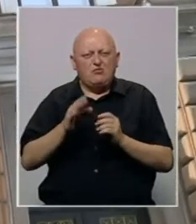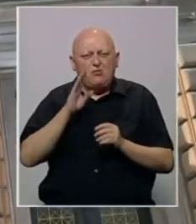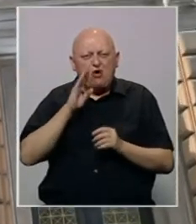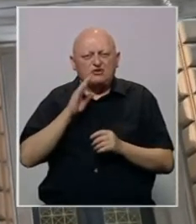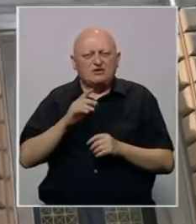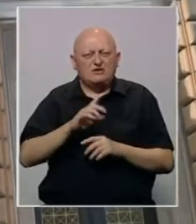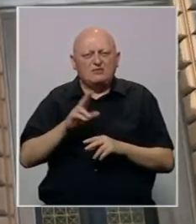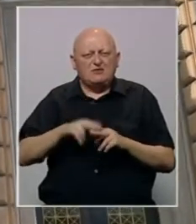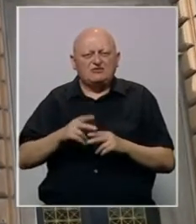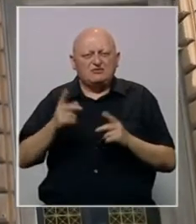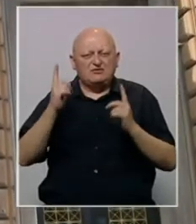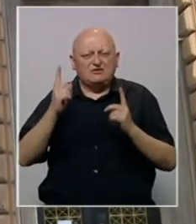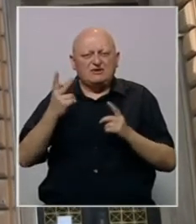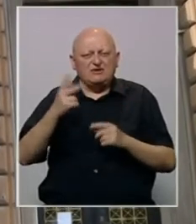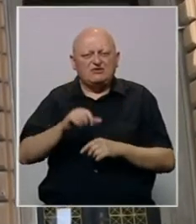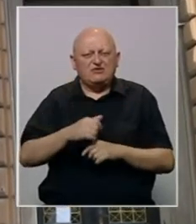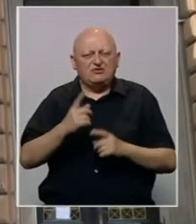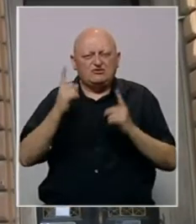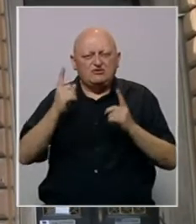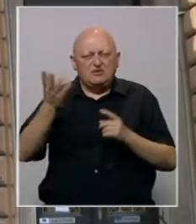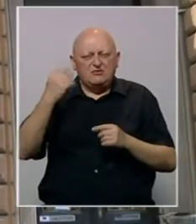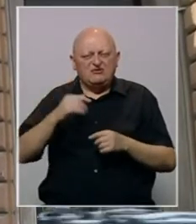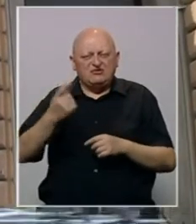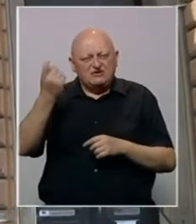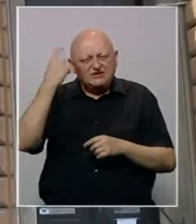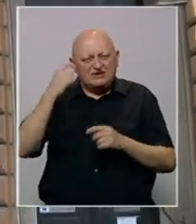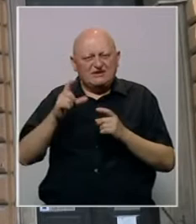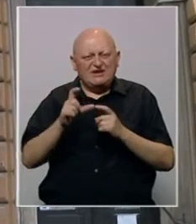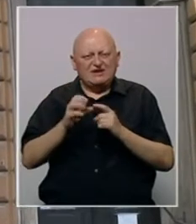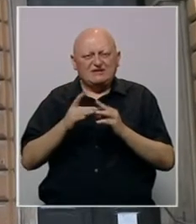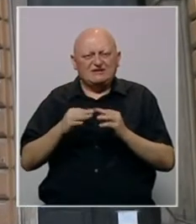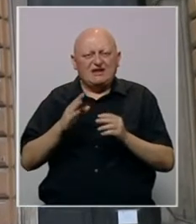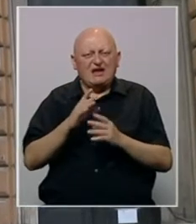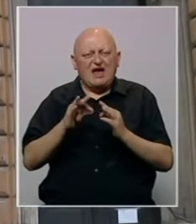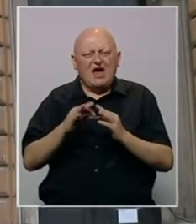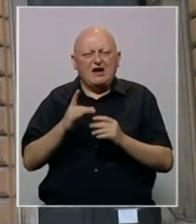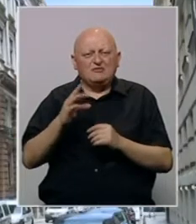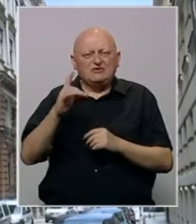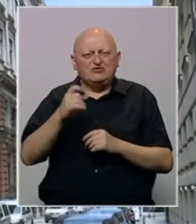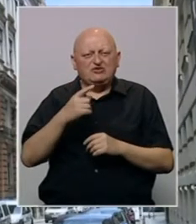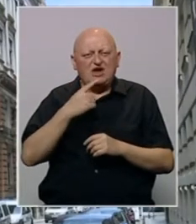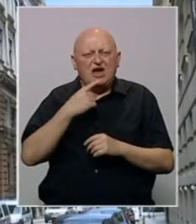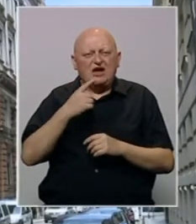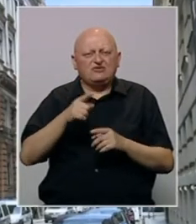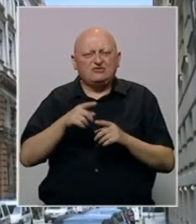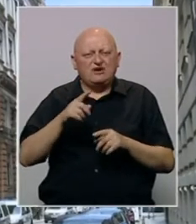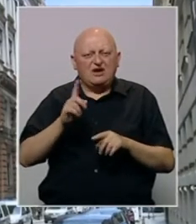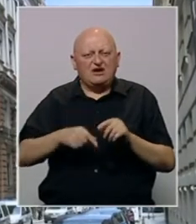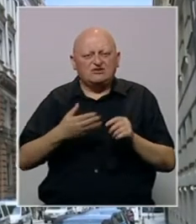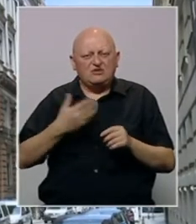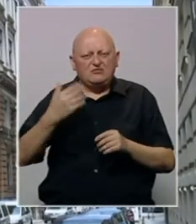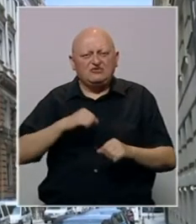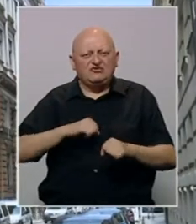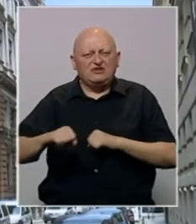Bosna nepravosnažnom presudom na tri godine zatvora osuđen bivši generalni sekretar SDA Amir Zukić, a istu kaznu